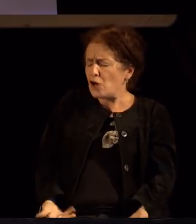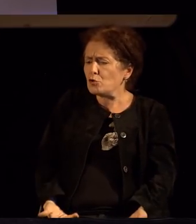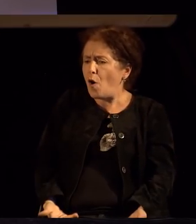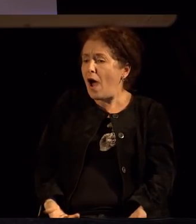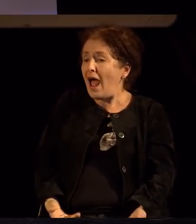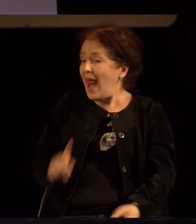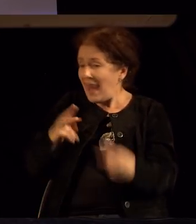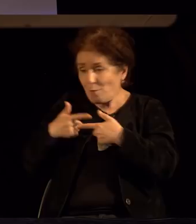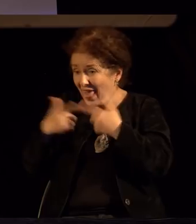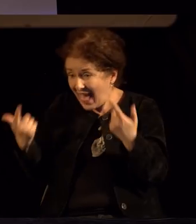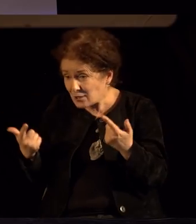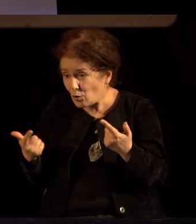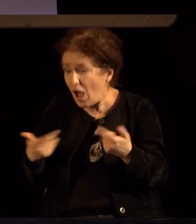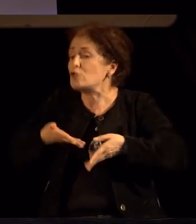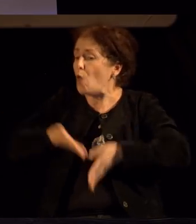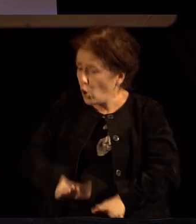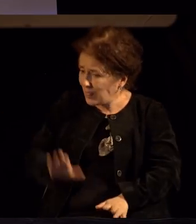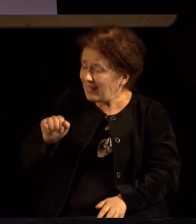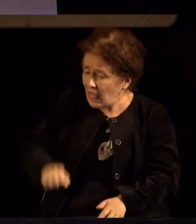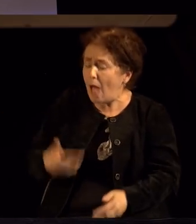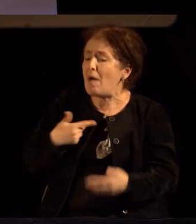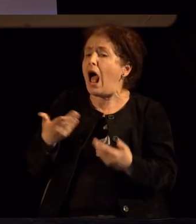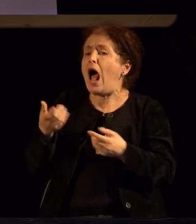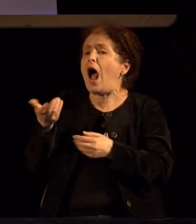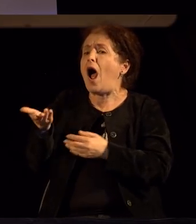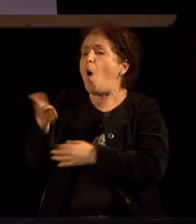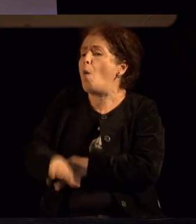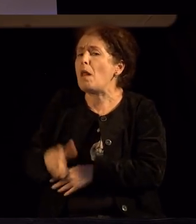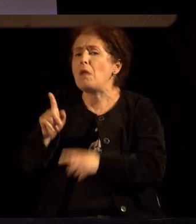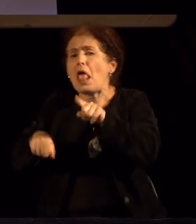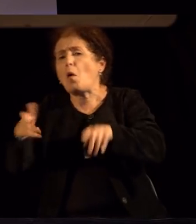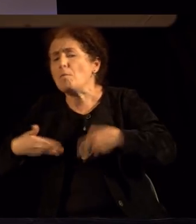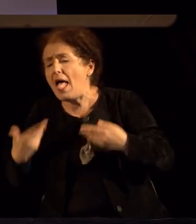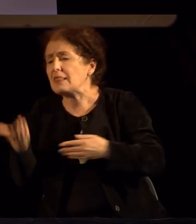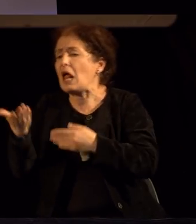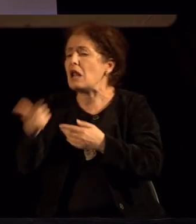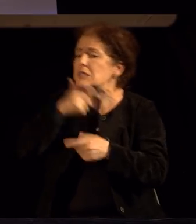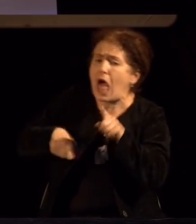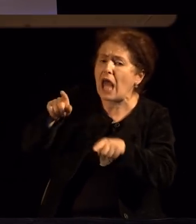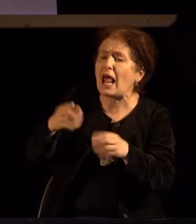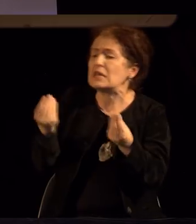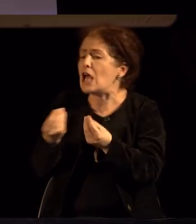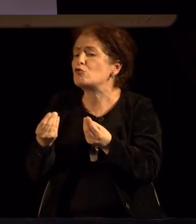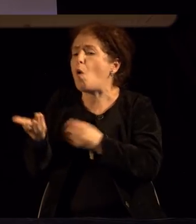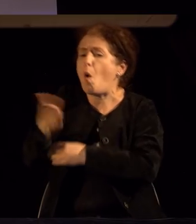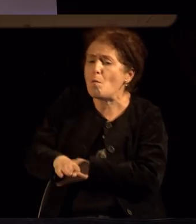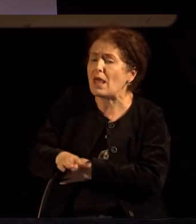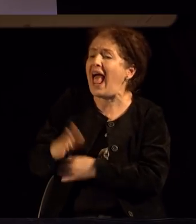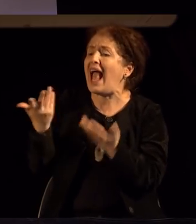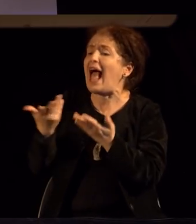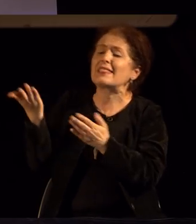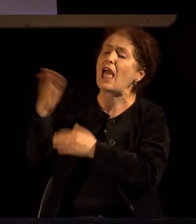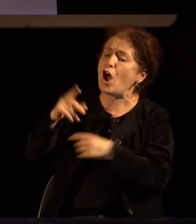Много едно оставно ќе кажам. Кога сум предава филозофија и кажам кој се изворите на филозофијата,